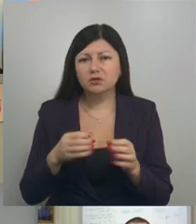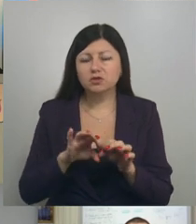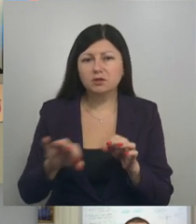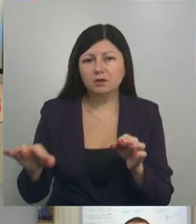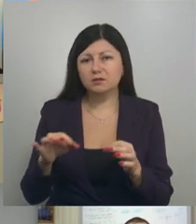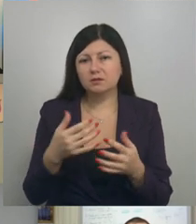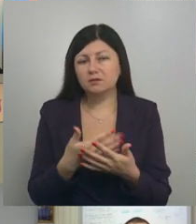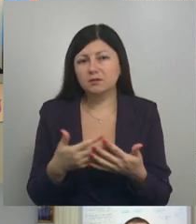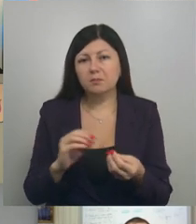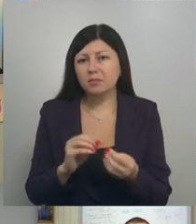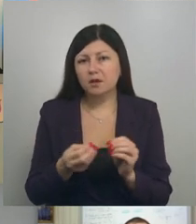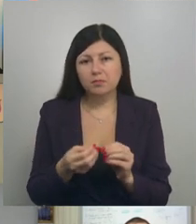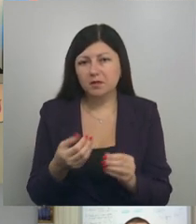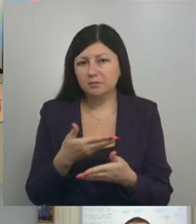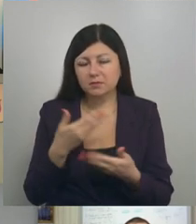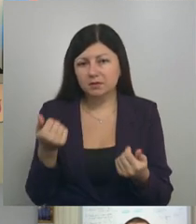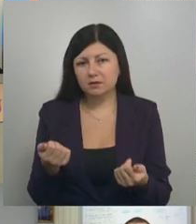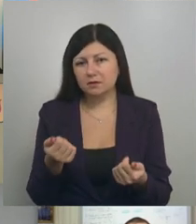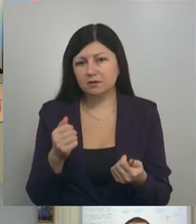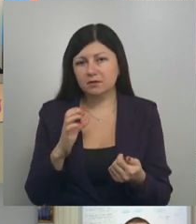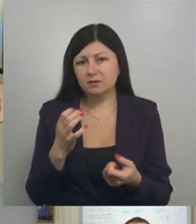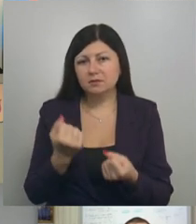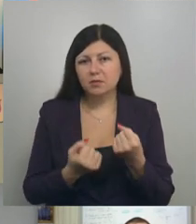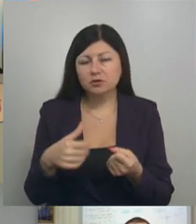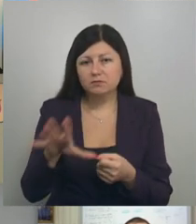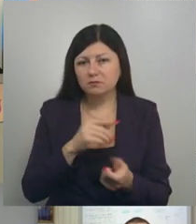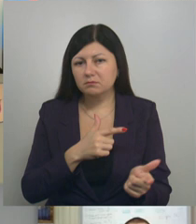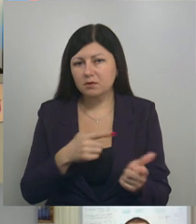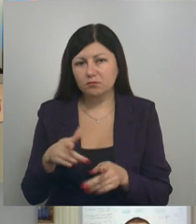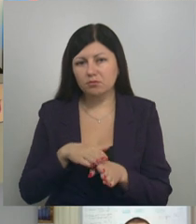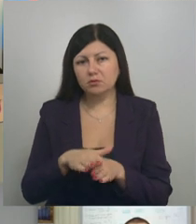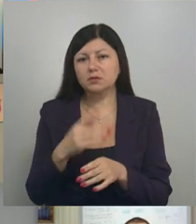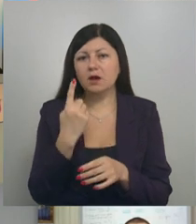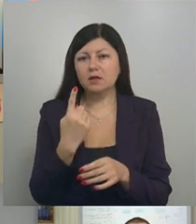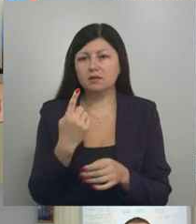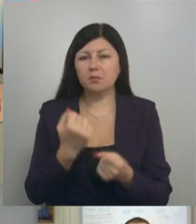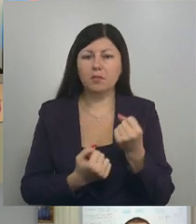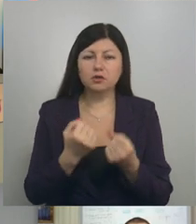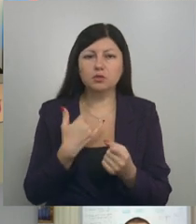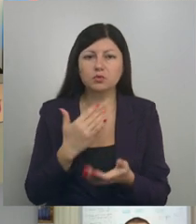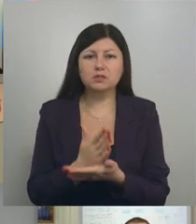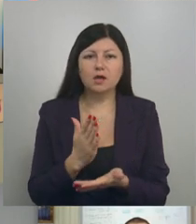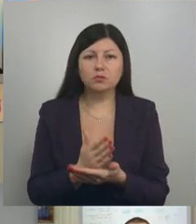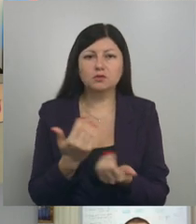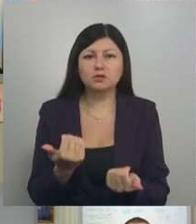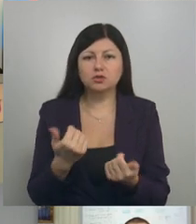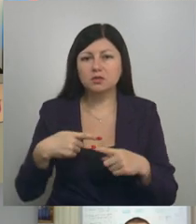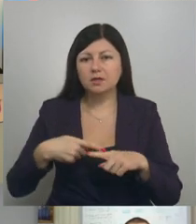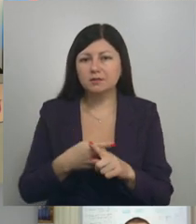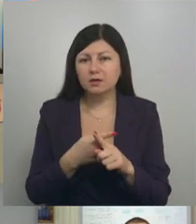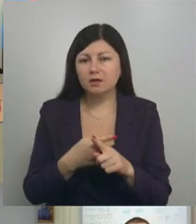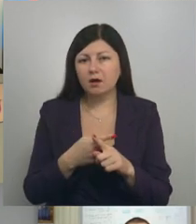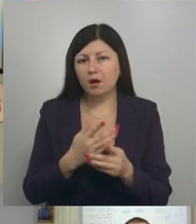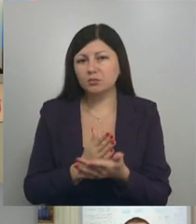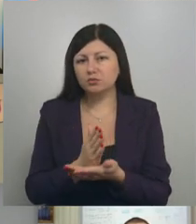и так далее. То есть, проблем нет с техникой, готова полностью. Единственная машина одна у нас сейчас находится на техобслуживании. У